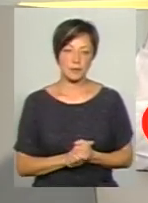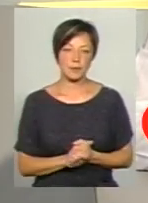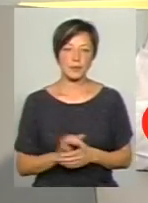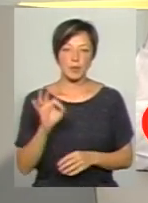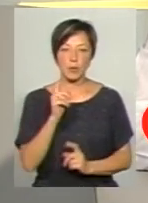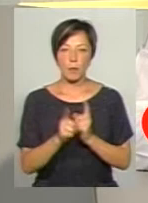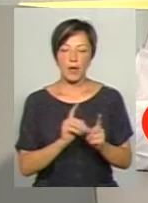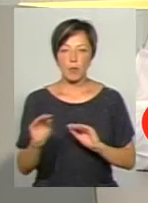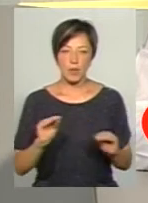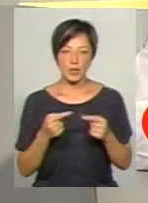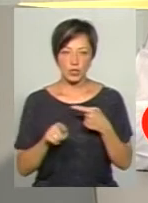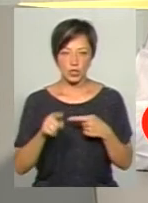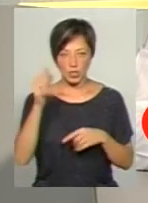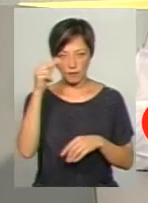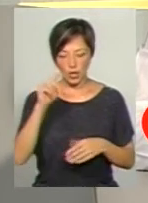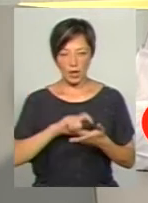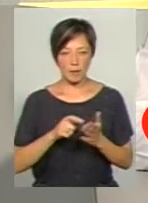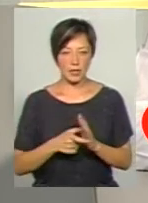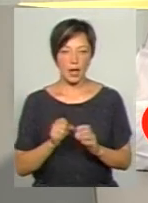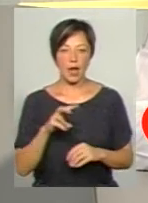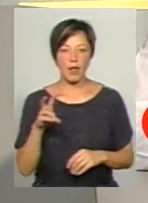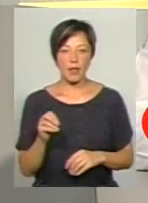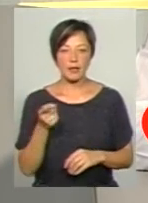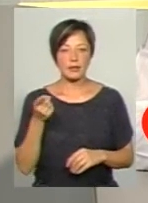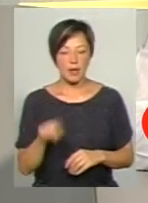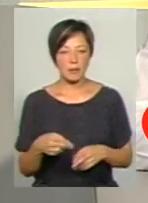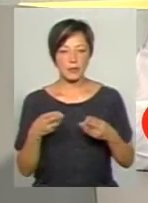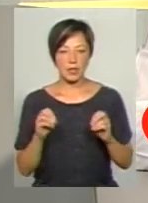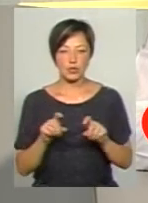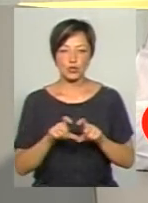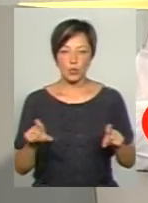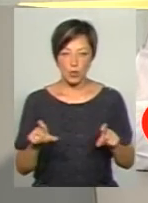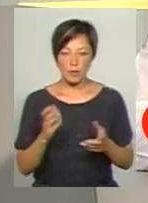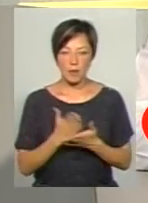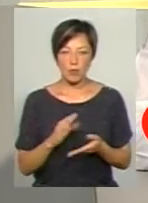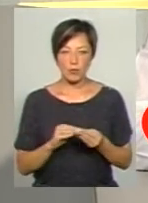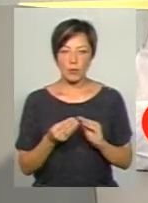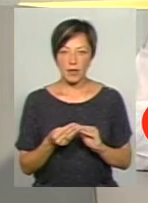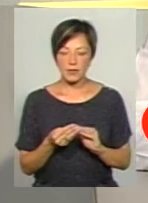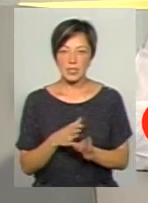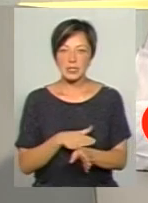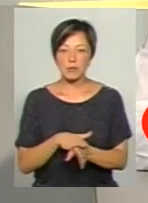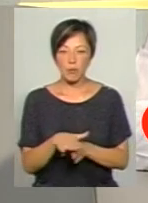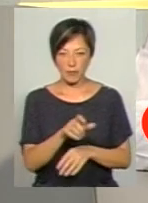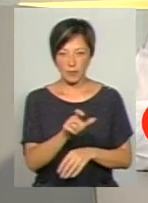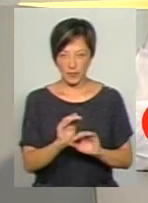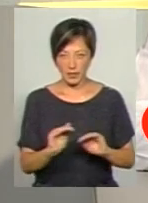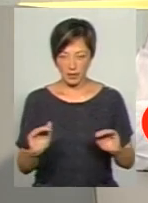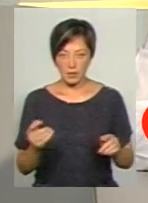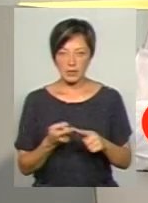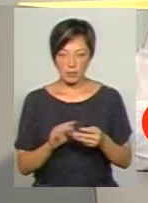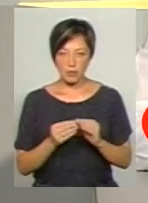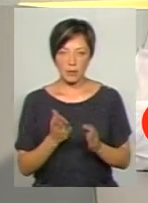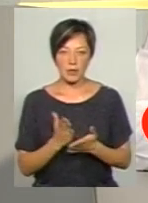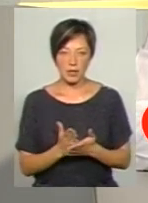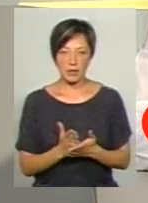переобладнання і інших навчальних кабінетів. Але там, де школи мають проблеми із наповнюваностю, це дійсно проблема є.